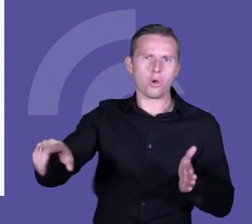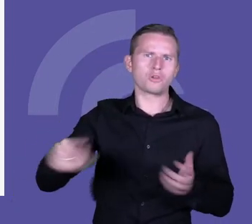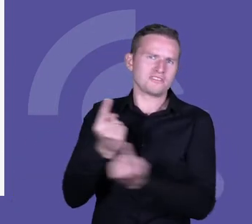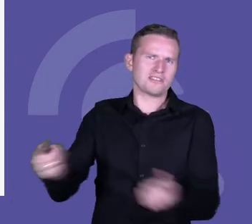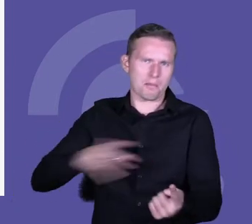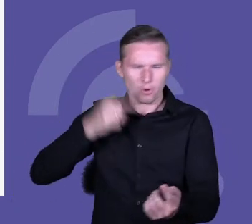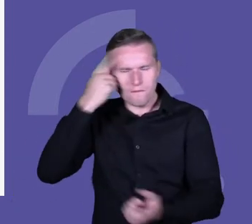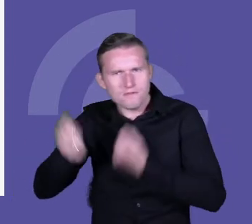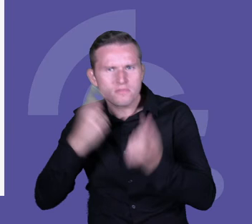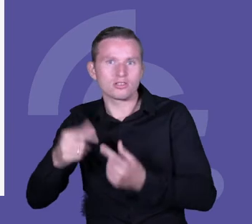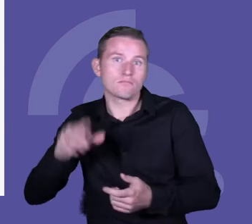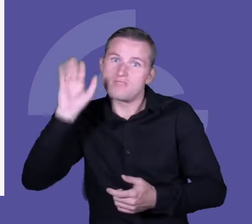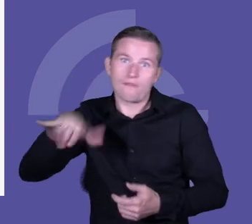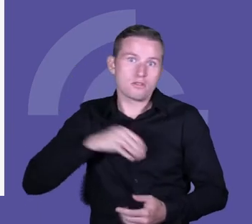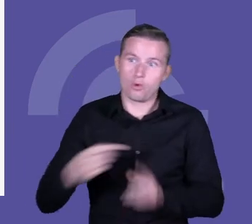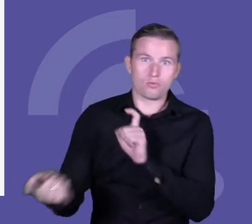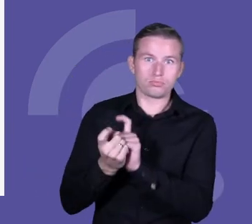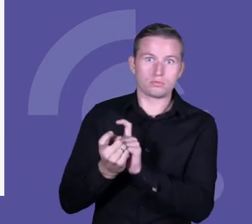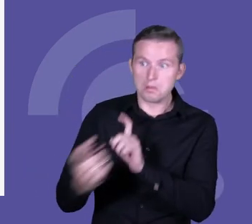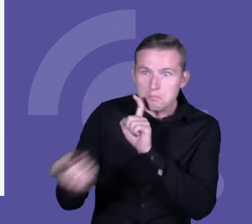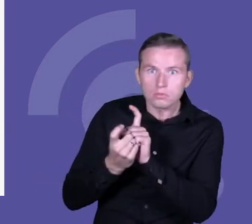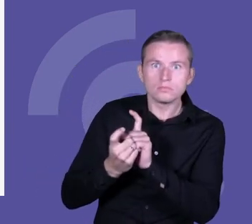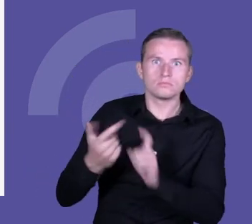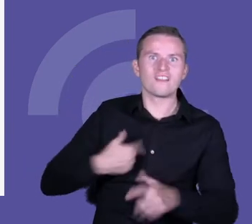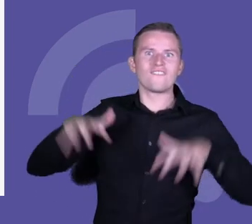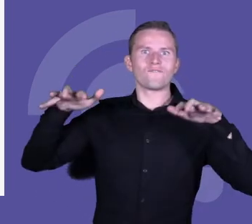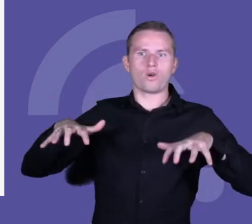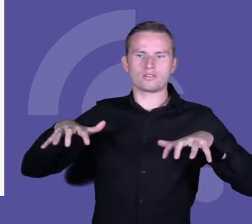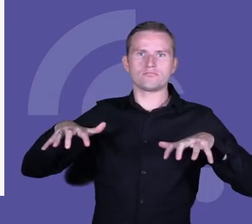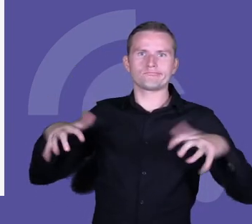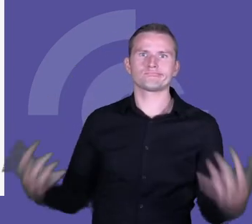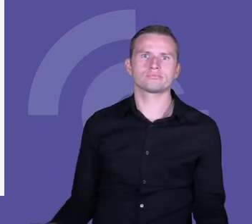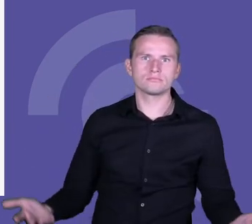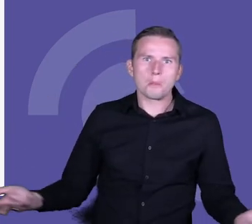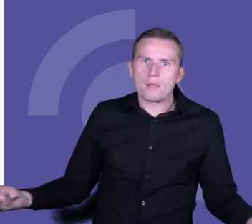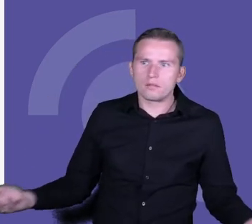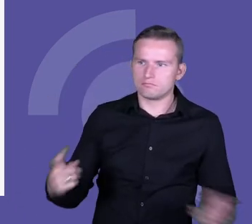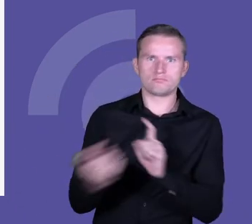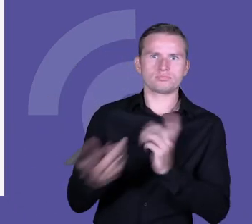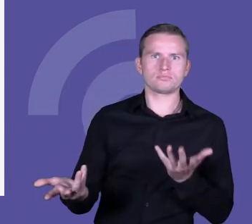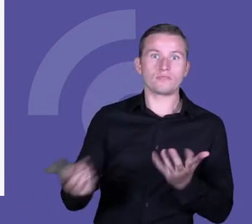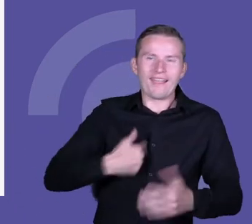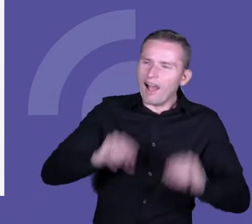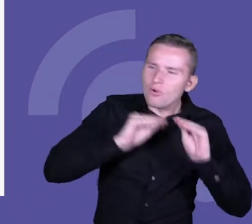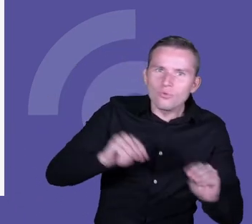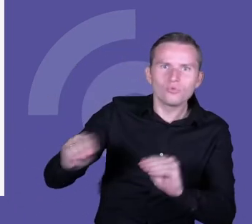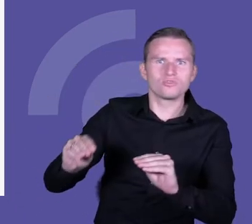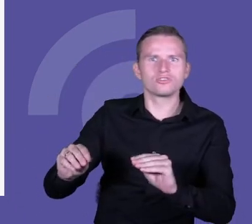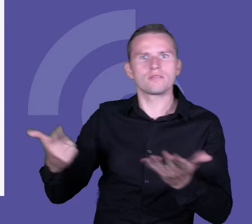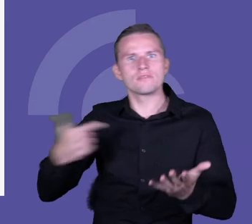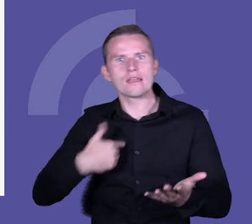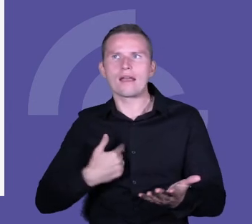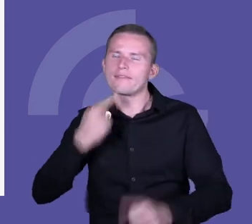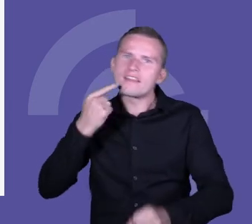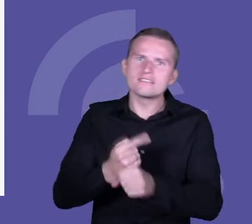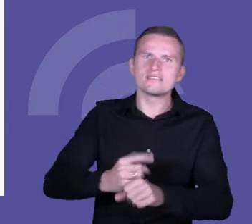kwestionować, no to po pierwsze stracimy władzę. No bo trudniej kogoś oceniać. Jak czegoś uczę, robię jakąś formę, mam jakiś